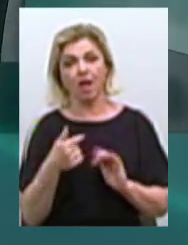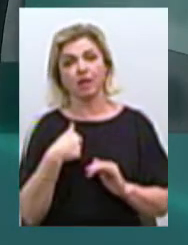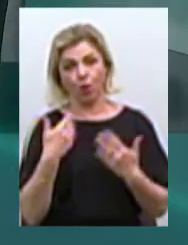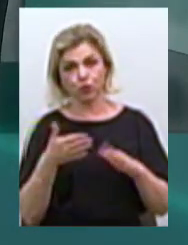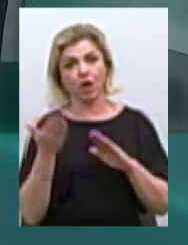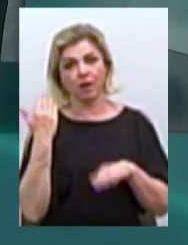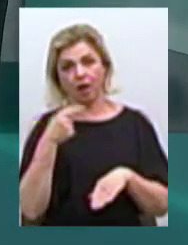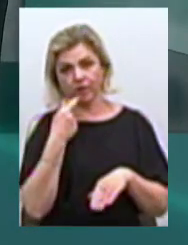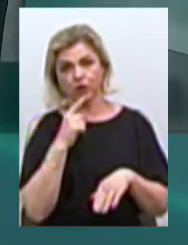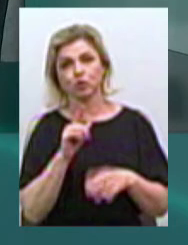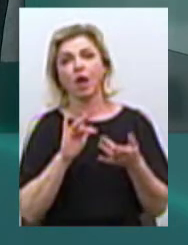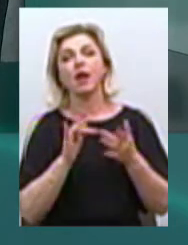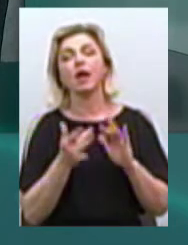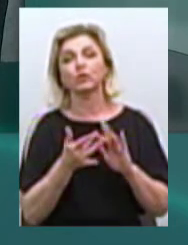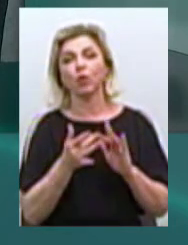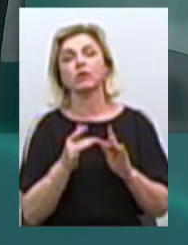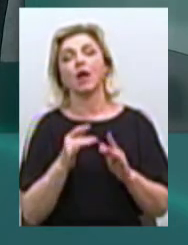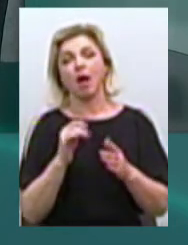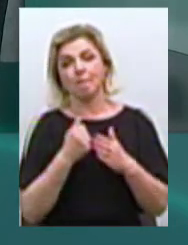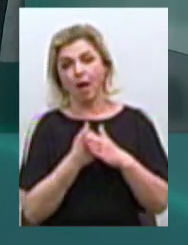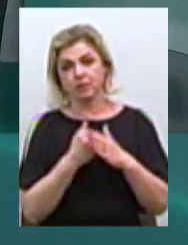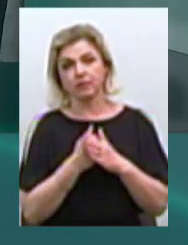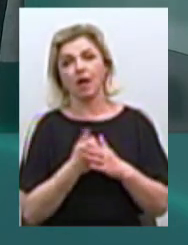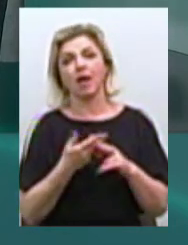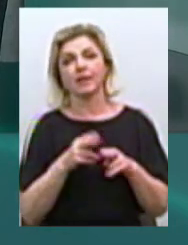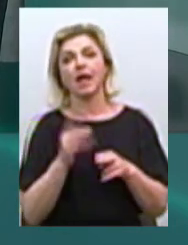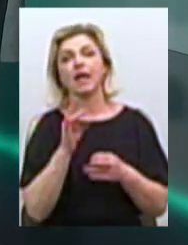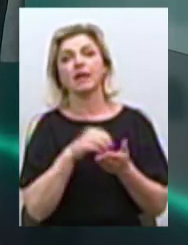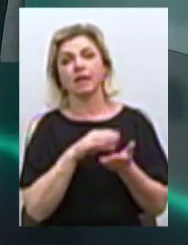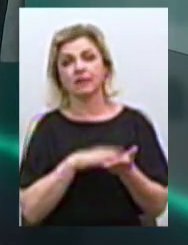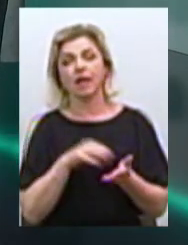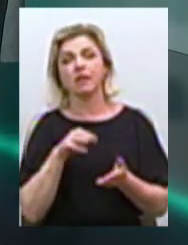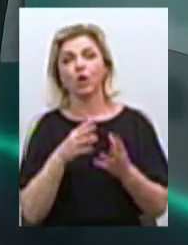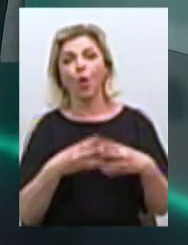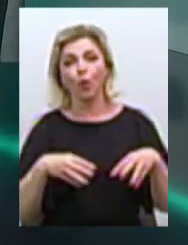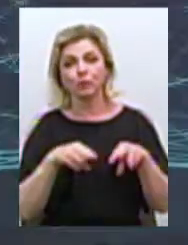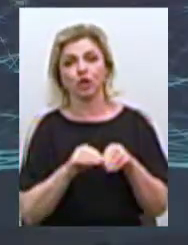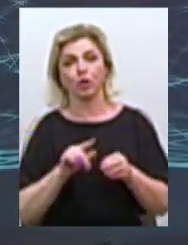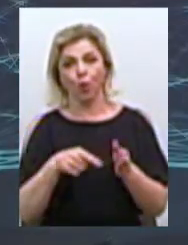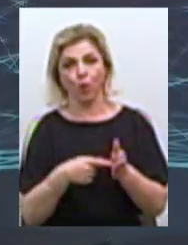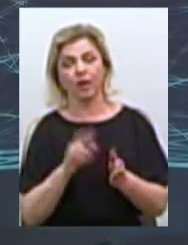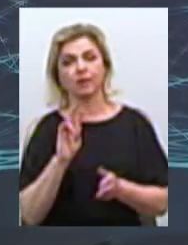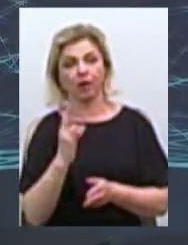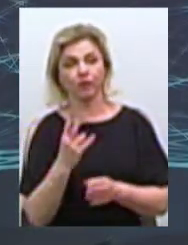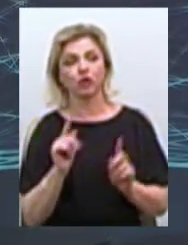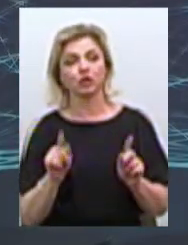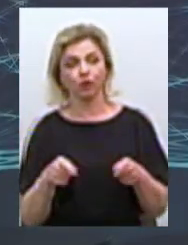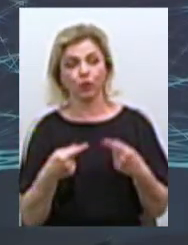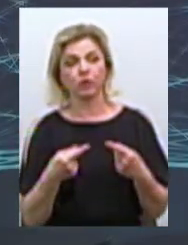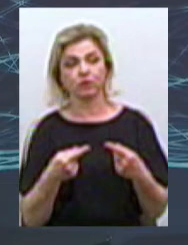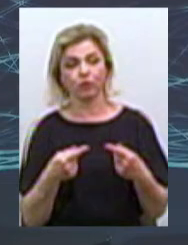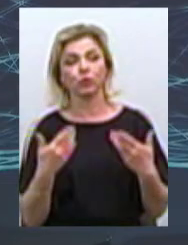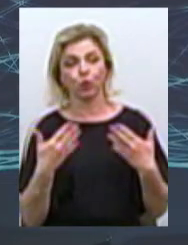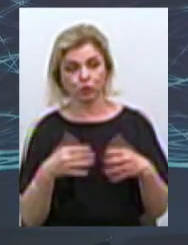говорила, електронна база даних, а імено це реєстр територіальної общини города Ніколаєва, створена. Вона